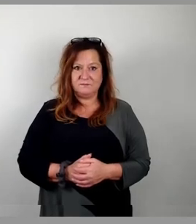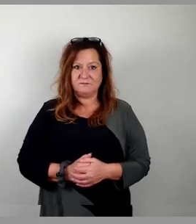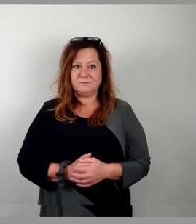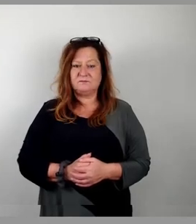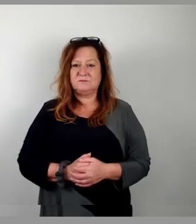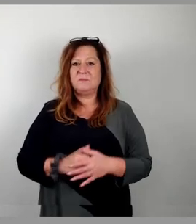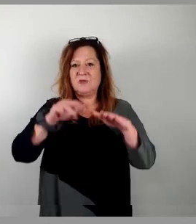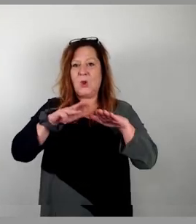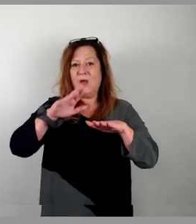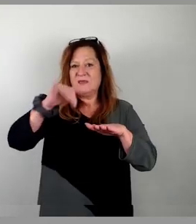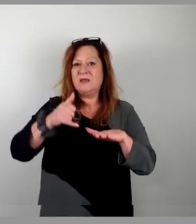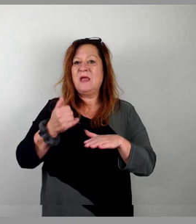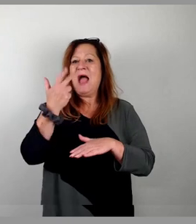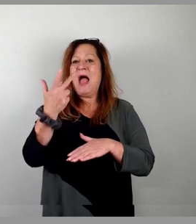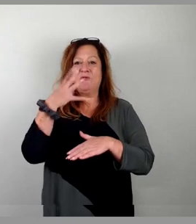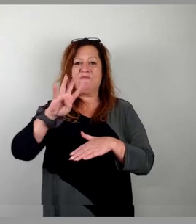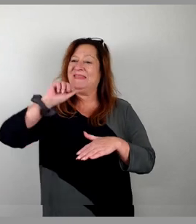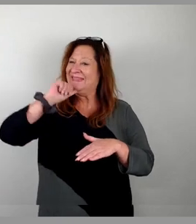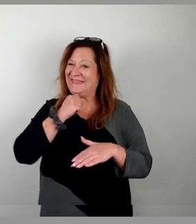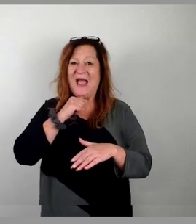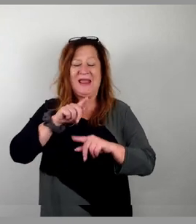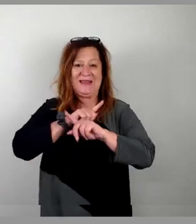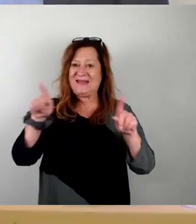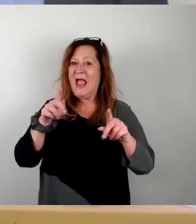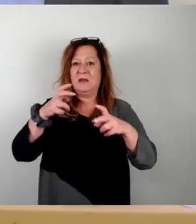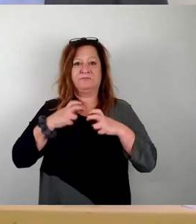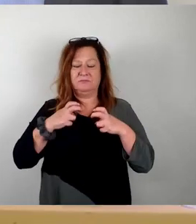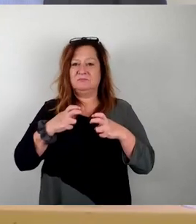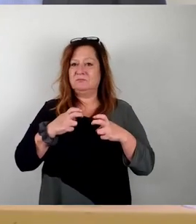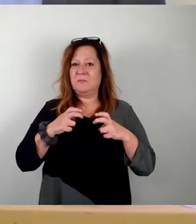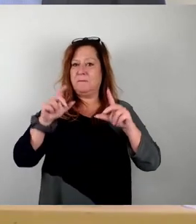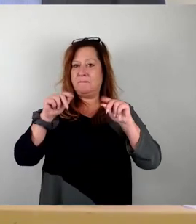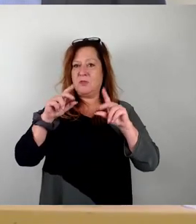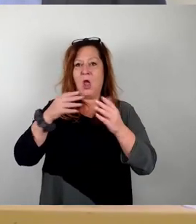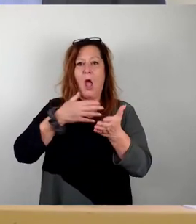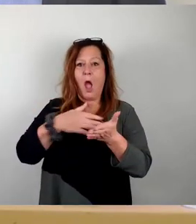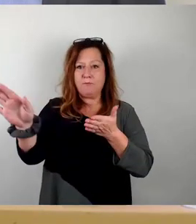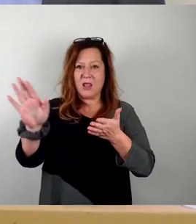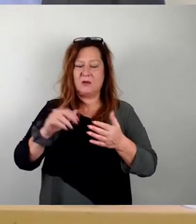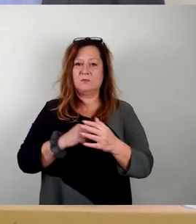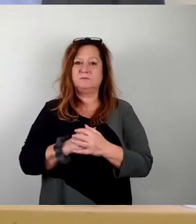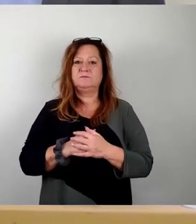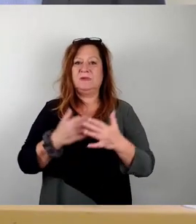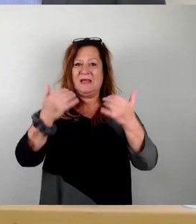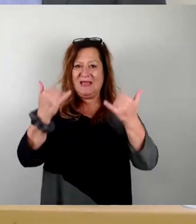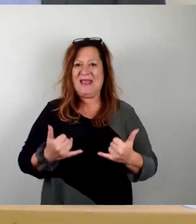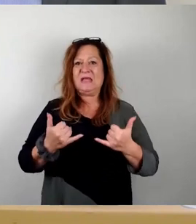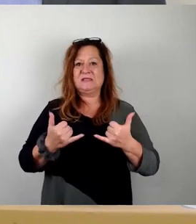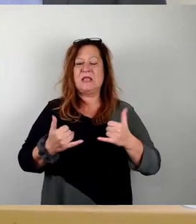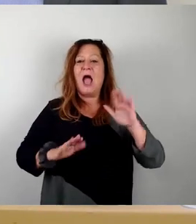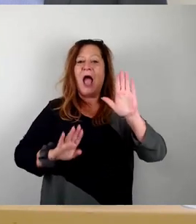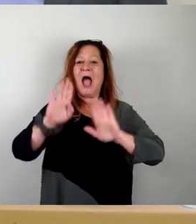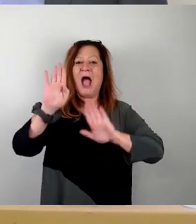19, ja, 48, nein, keine Enthaltungen. Damit wäre der abgelehnt. Und wir kommen damit zur Abstimmung über den